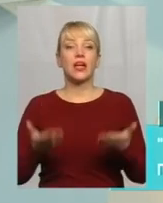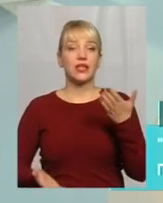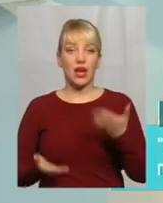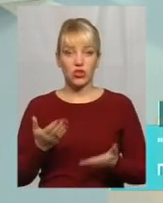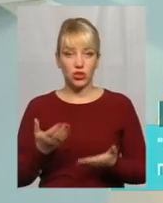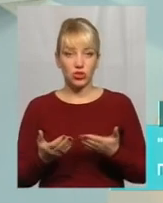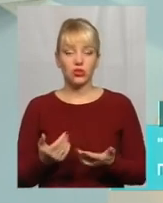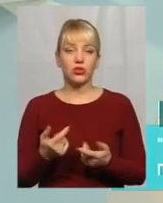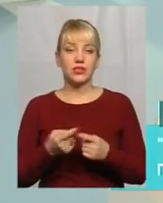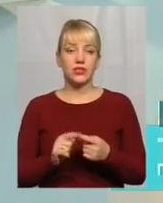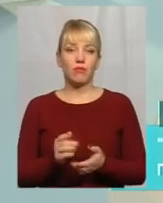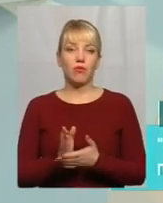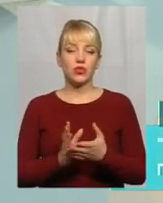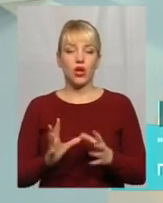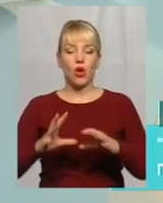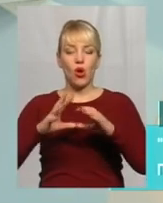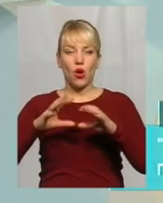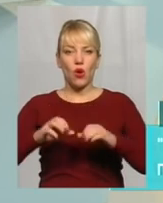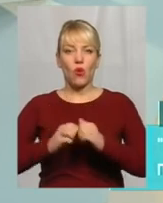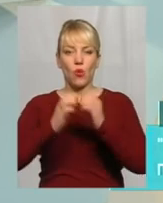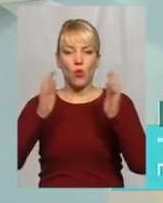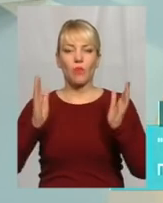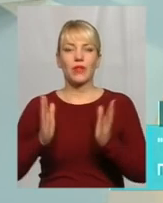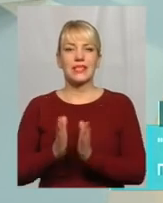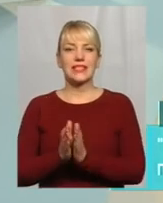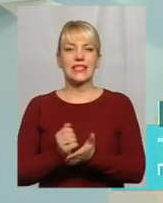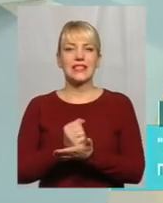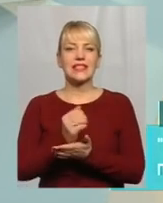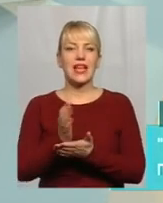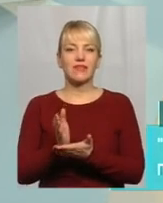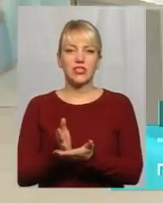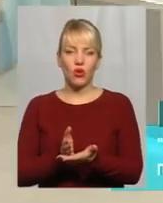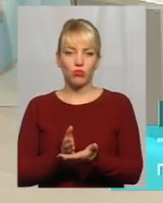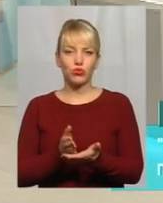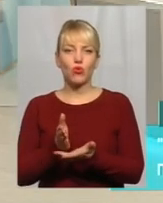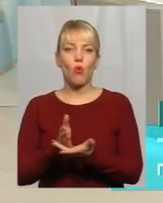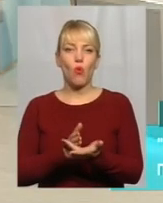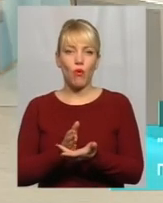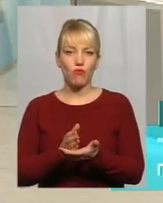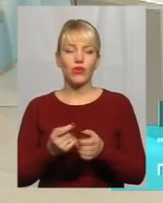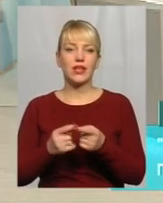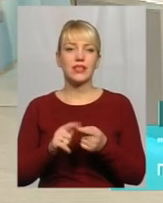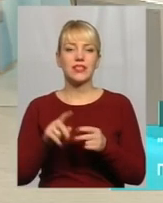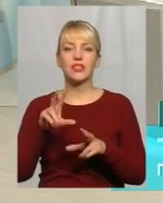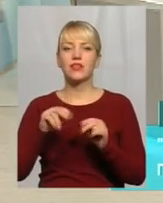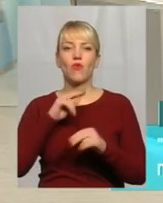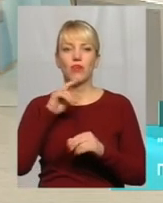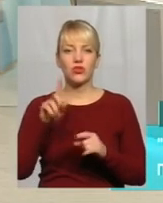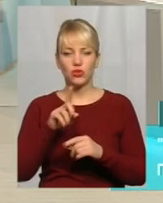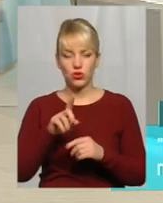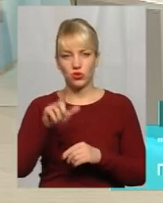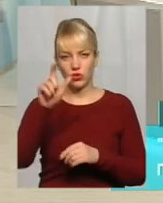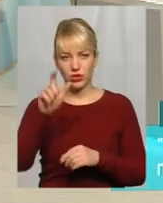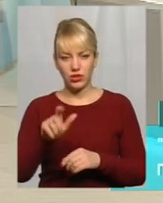нас є така послуга як комплексне сервісне обслуговування Тобто, що це мається на увазі Працівник приходить з